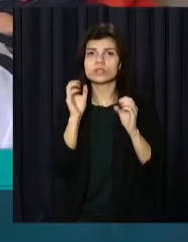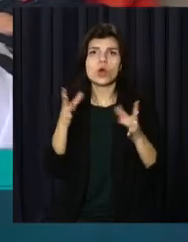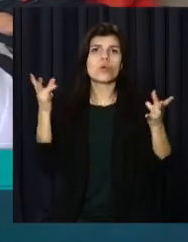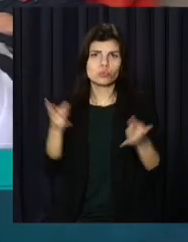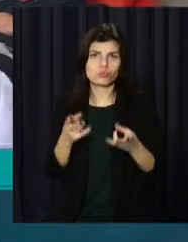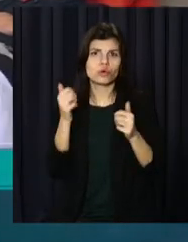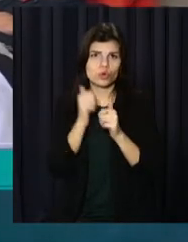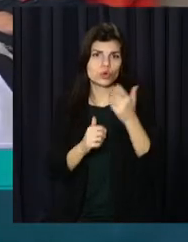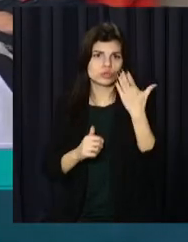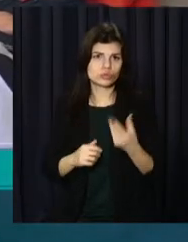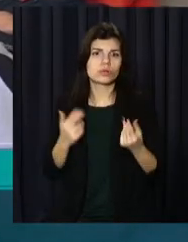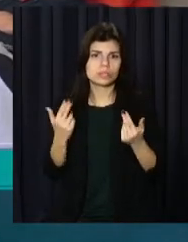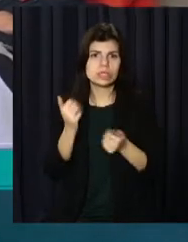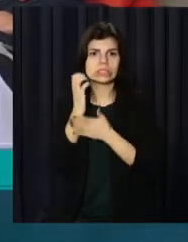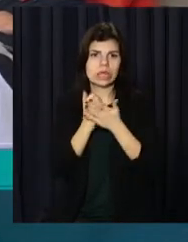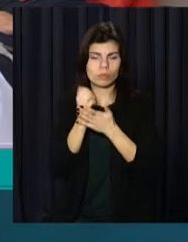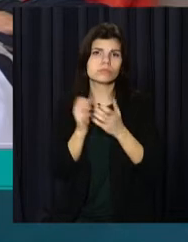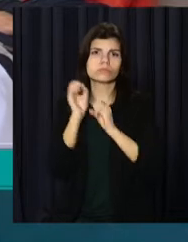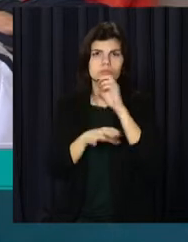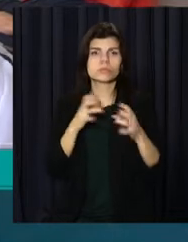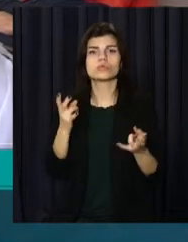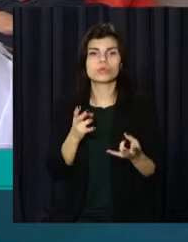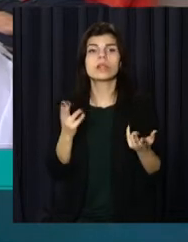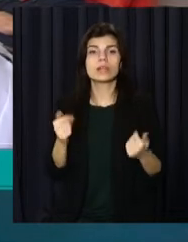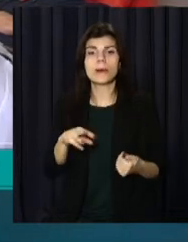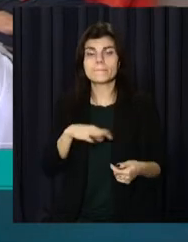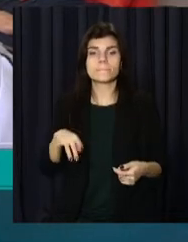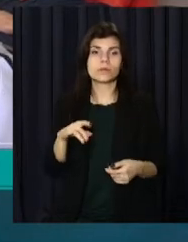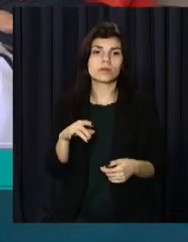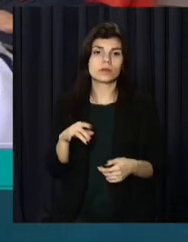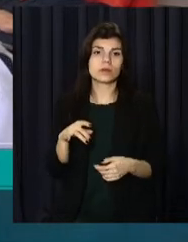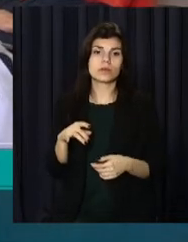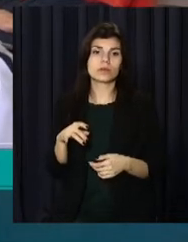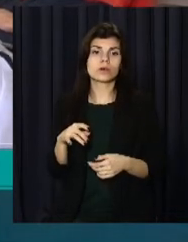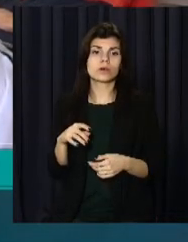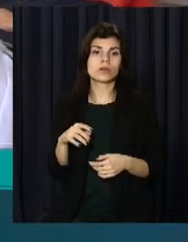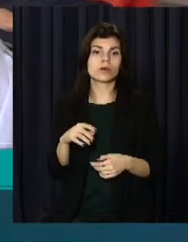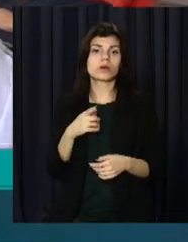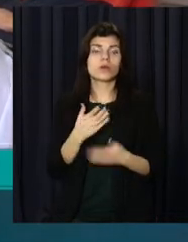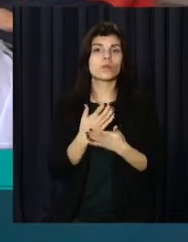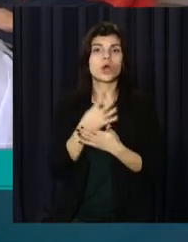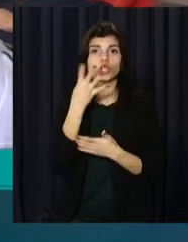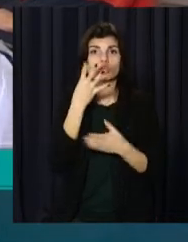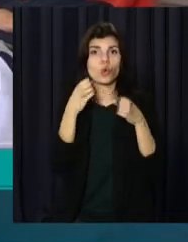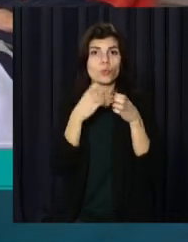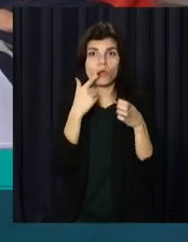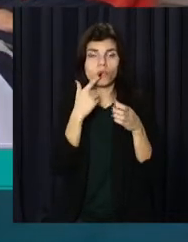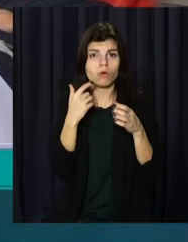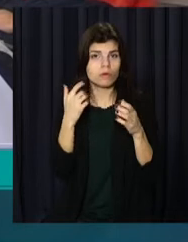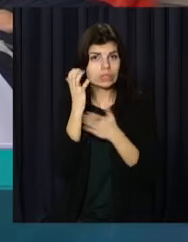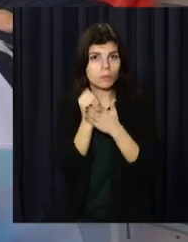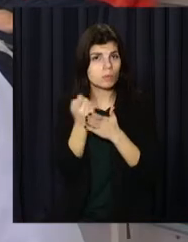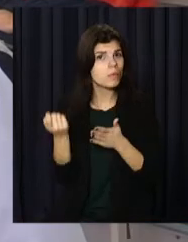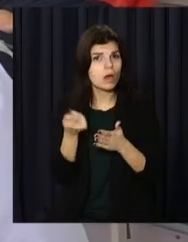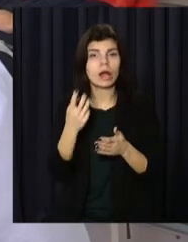проходити поповнення наших запасів. Звичайно, найменша – це четверта група крові, запаси в нас,